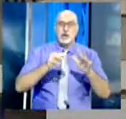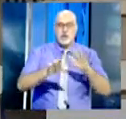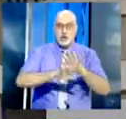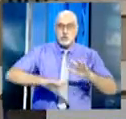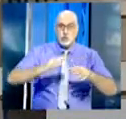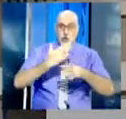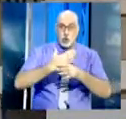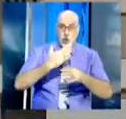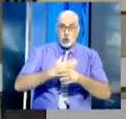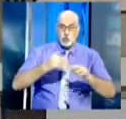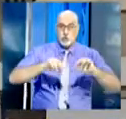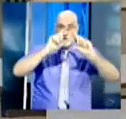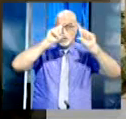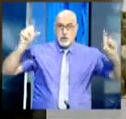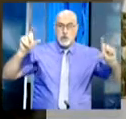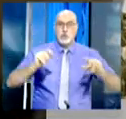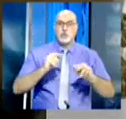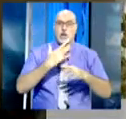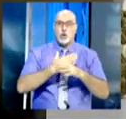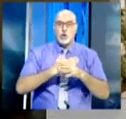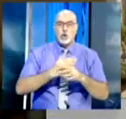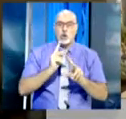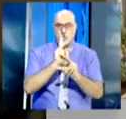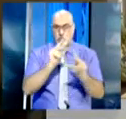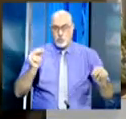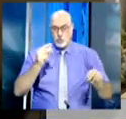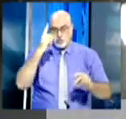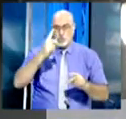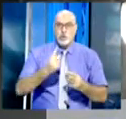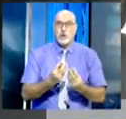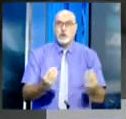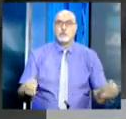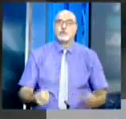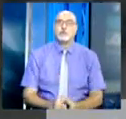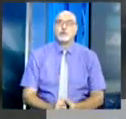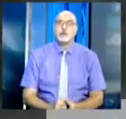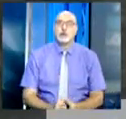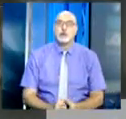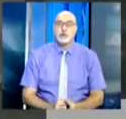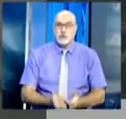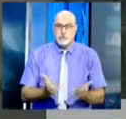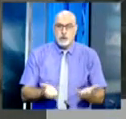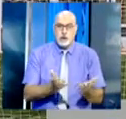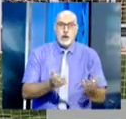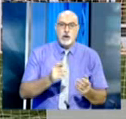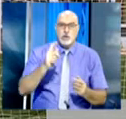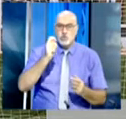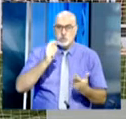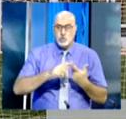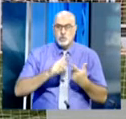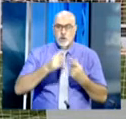تحت شعار مدرسة نظيفة من أجل أبنائنا الحملة تشارك فيها الجماعة المحلية